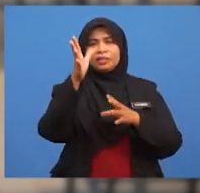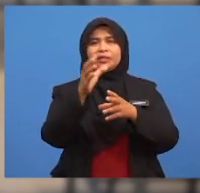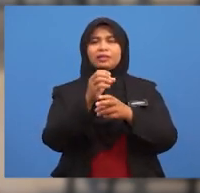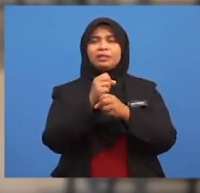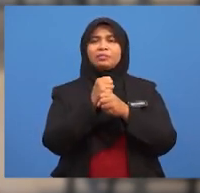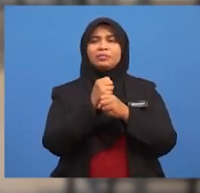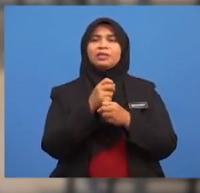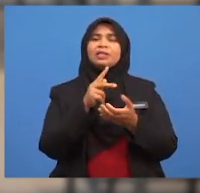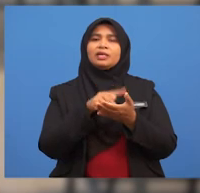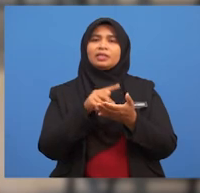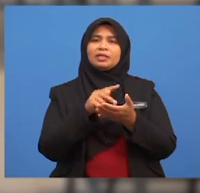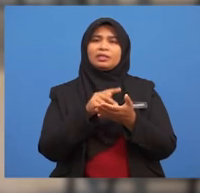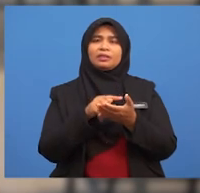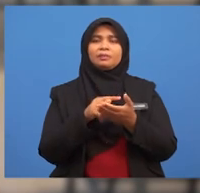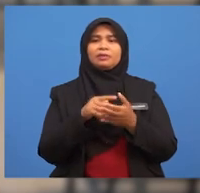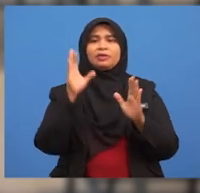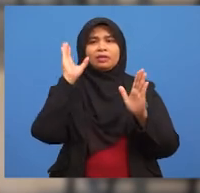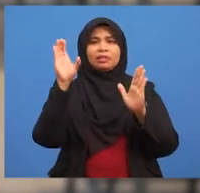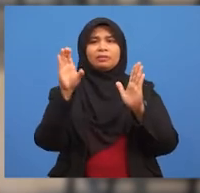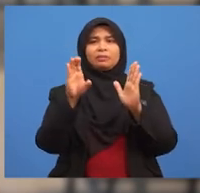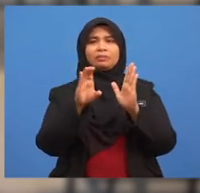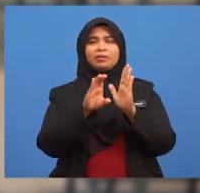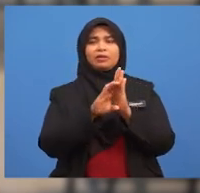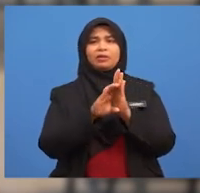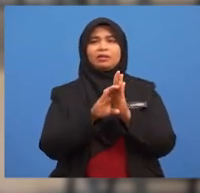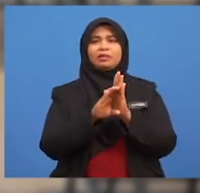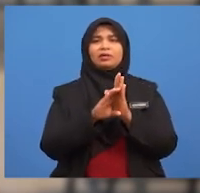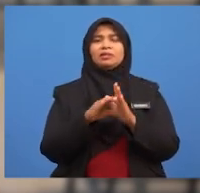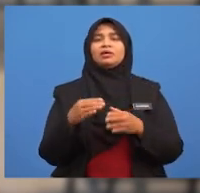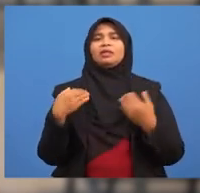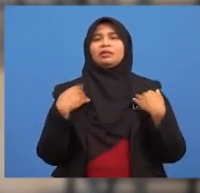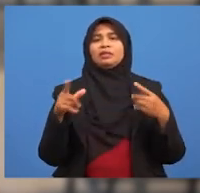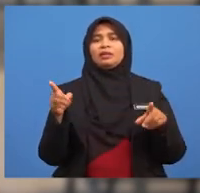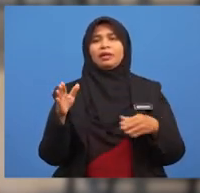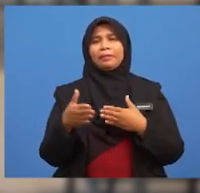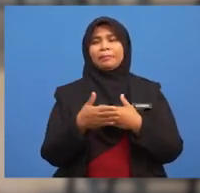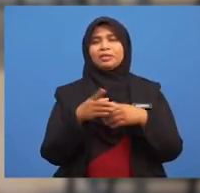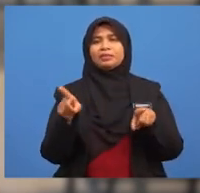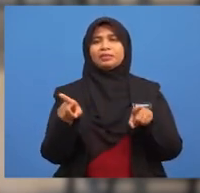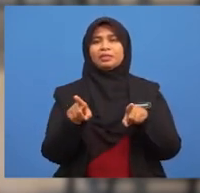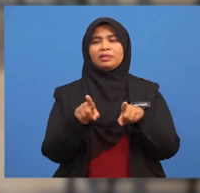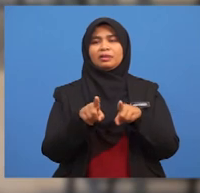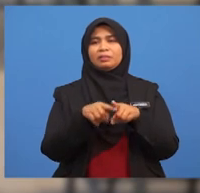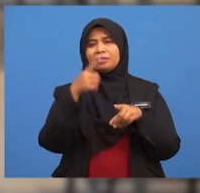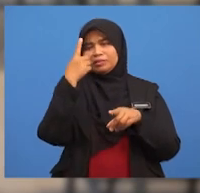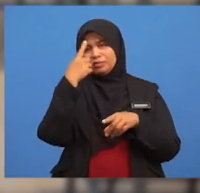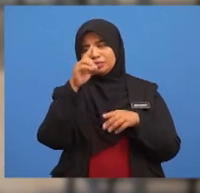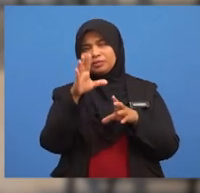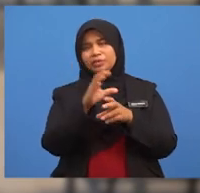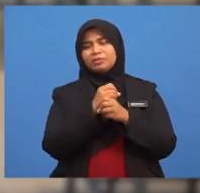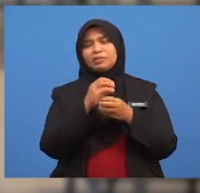Kekerapan untuk gambar muncul Adalah hampir sama dengan kekerapan mendapat nombor